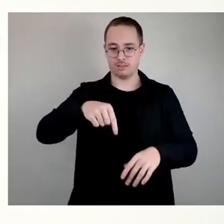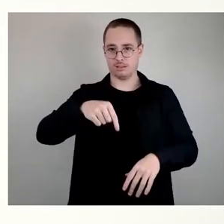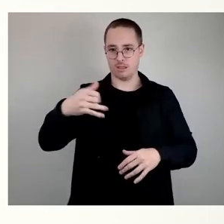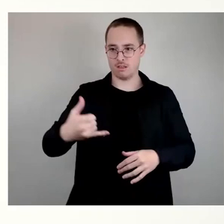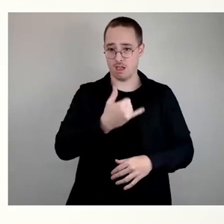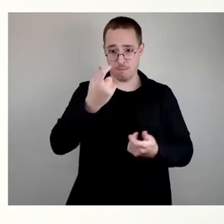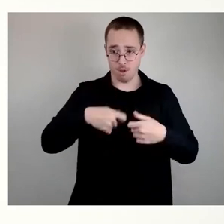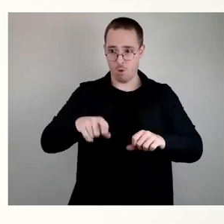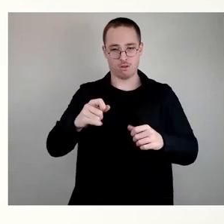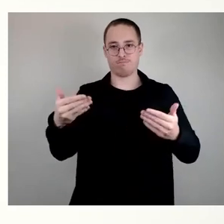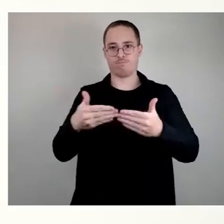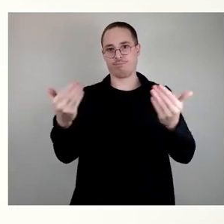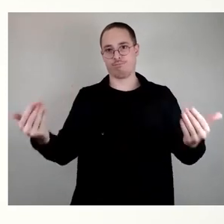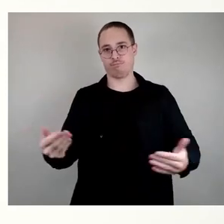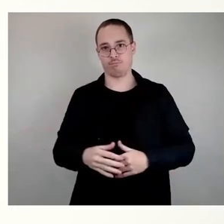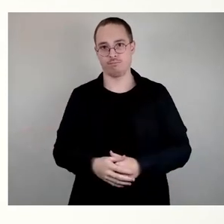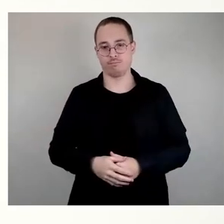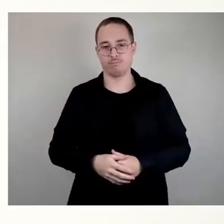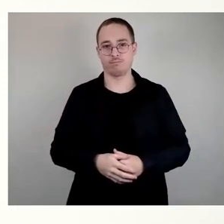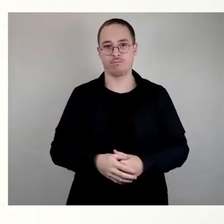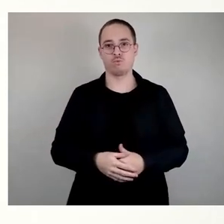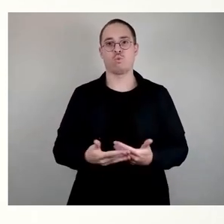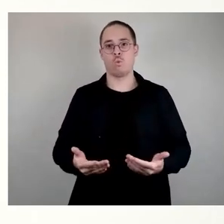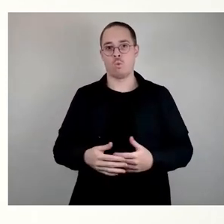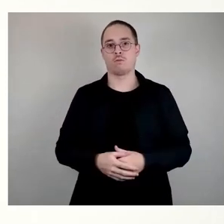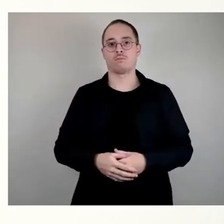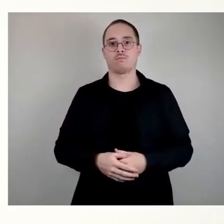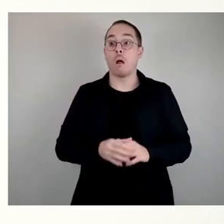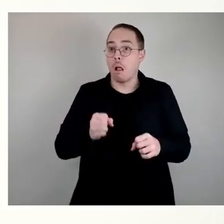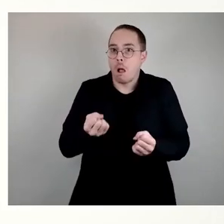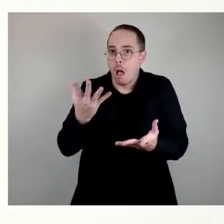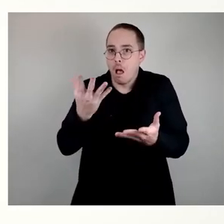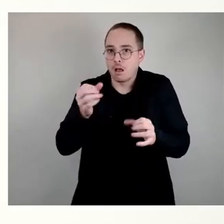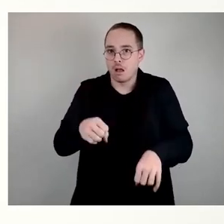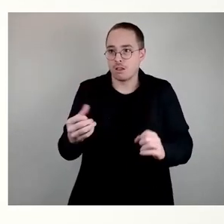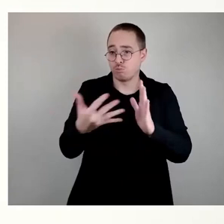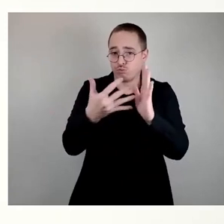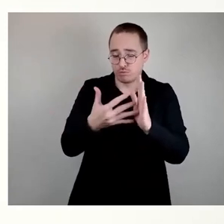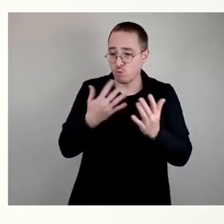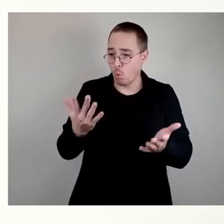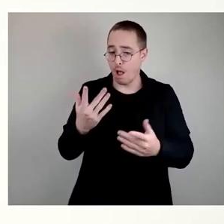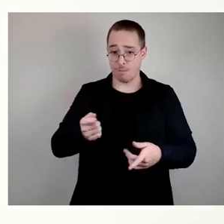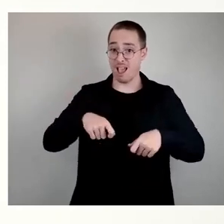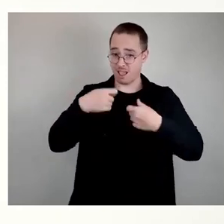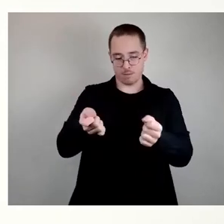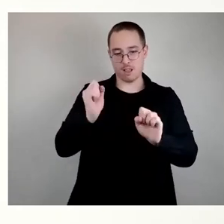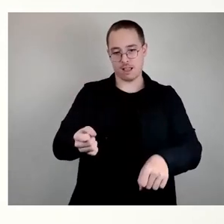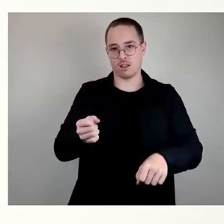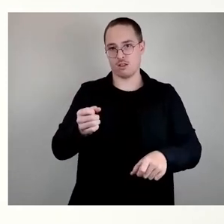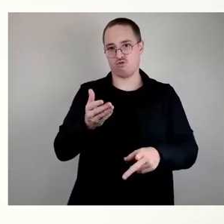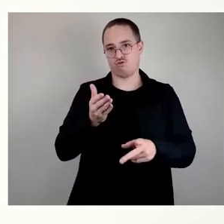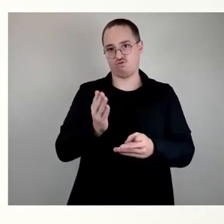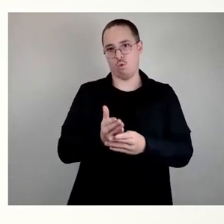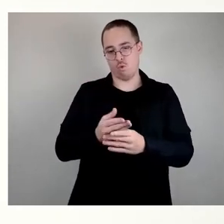Ich kann Ihnen nicht empfehlen, also natürlich können wir Prüfer Dinge prüfen, ich kann Ihnen aber sagen, wie die Prüfung ausgehen wird. Die Lockwitz